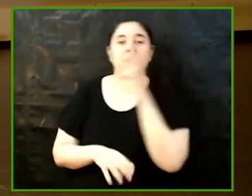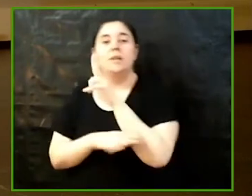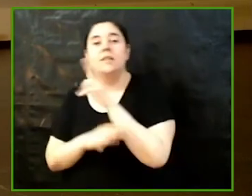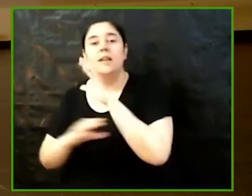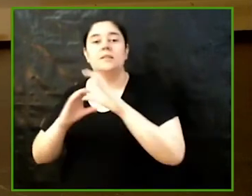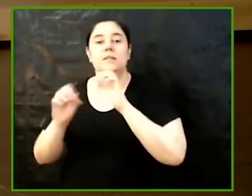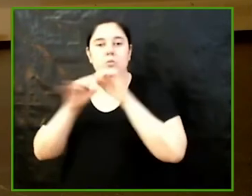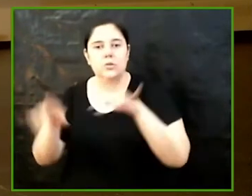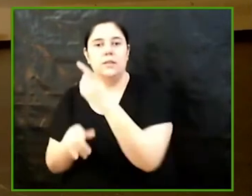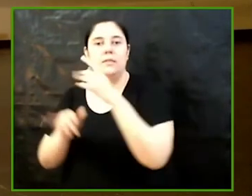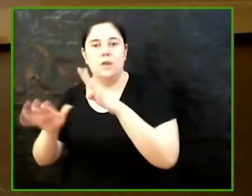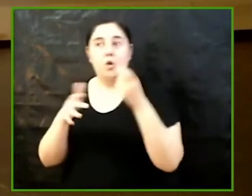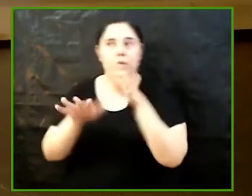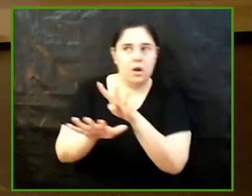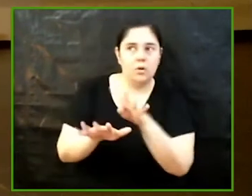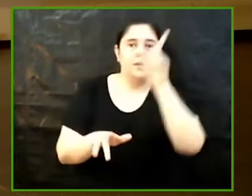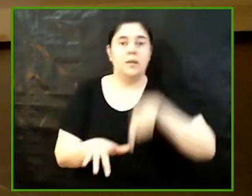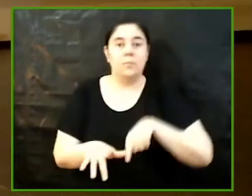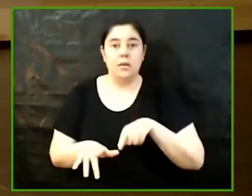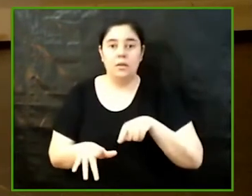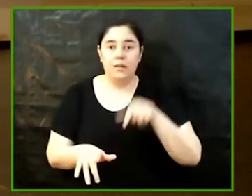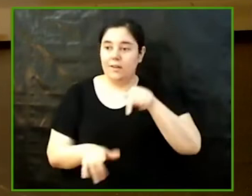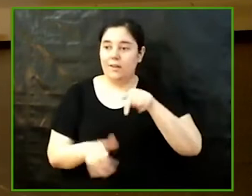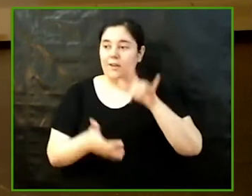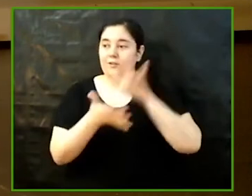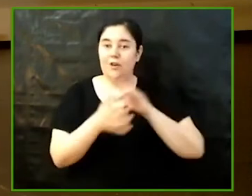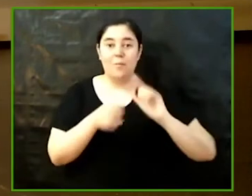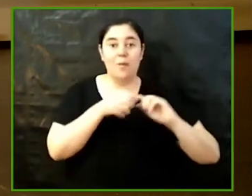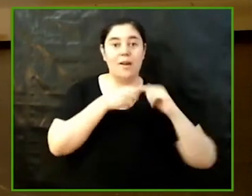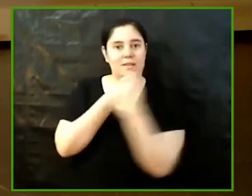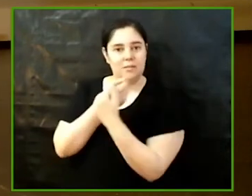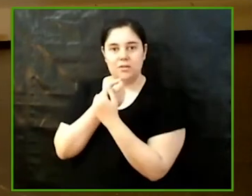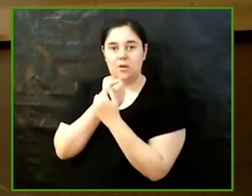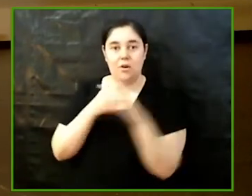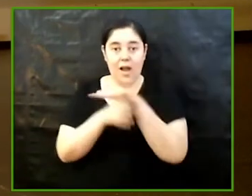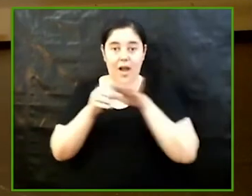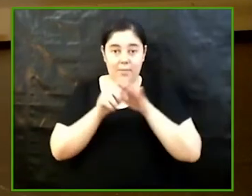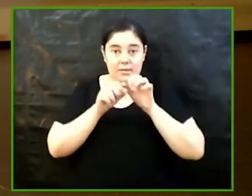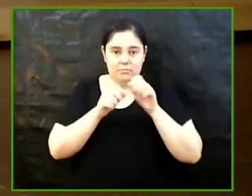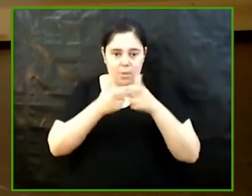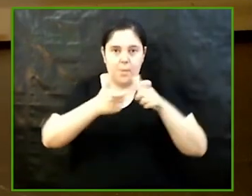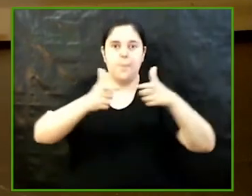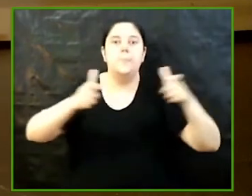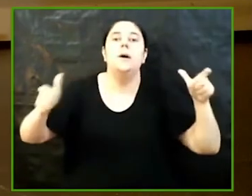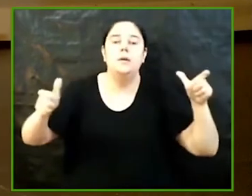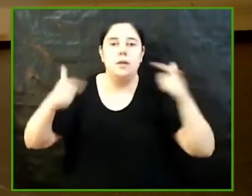cadascuna i també celebrem, com es deia, que aquesta participació s'extengui cada vegada a més graus i centres, com per exemple